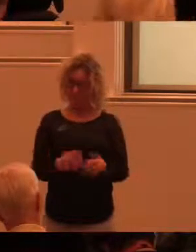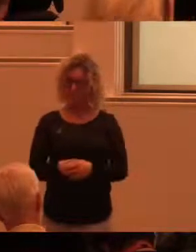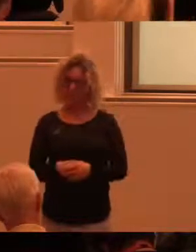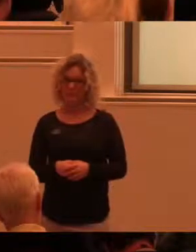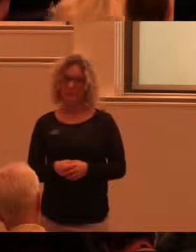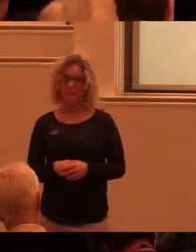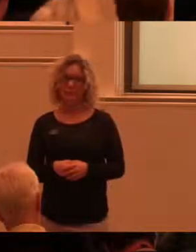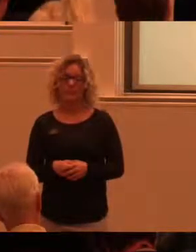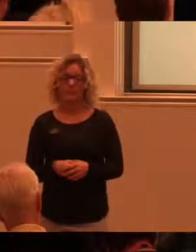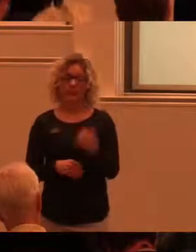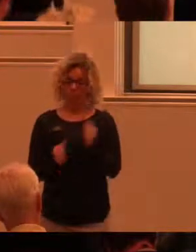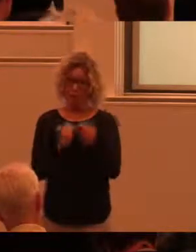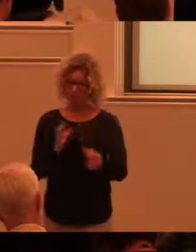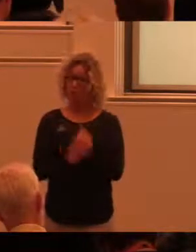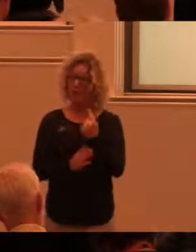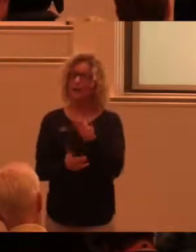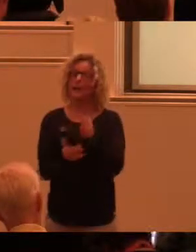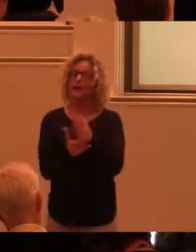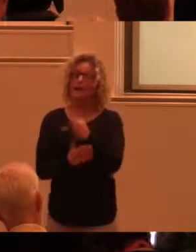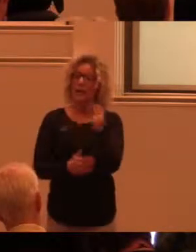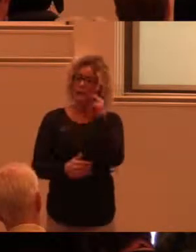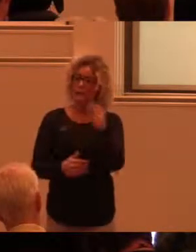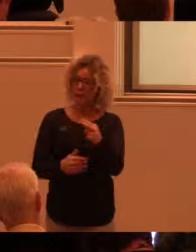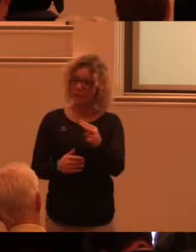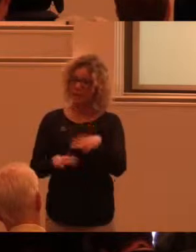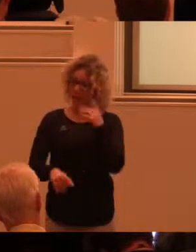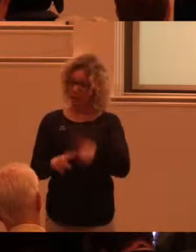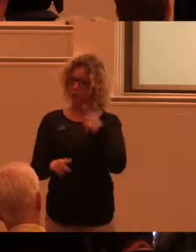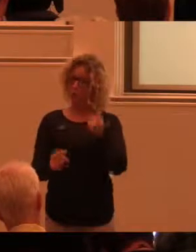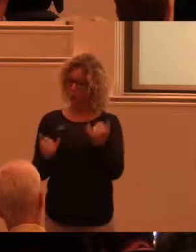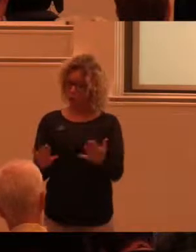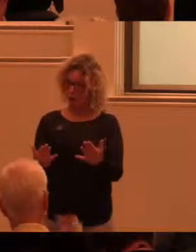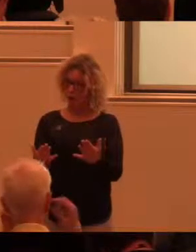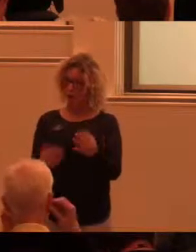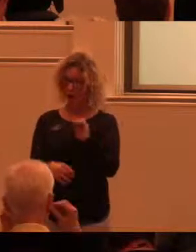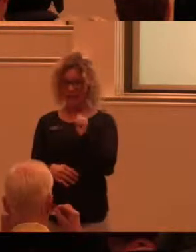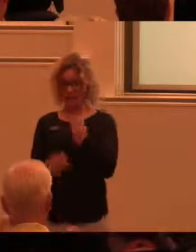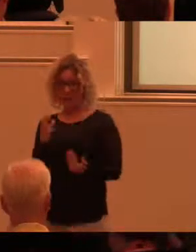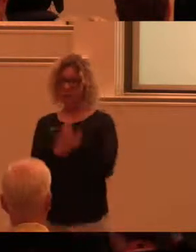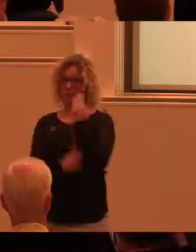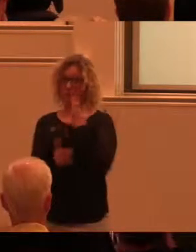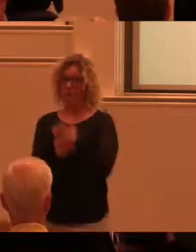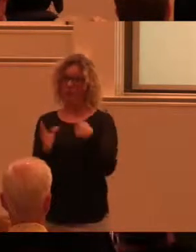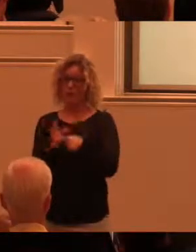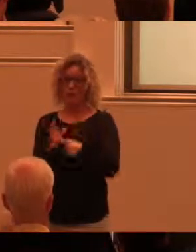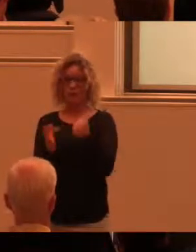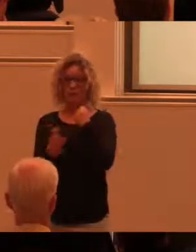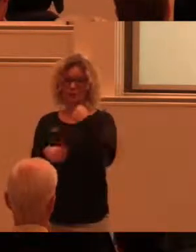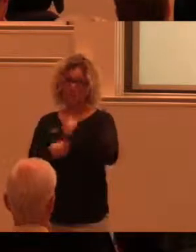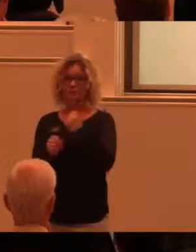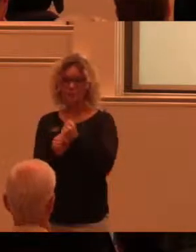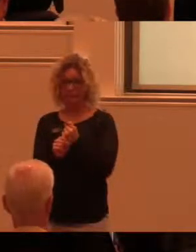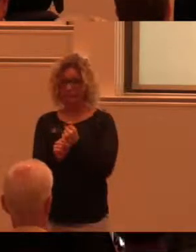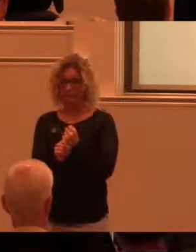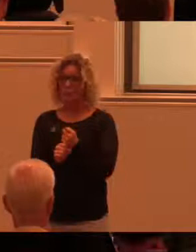de sakerna som har skett är ju att rättighetsperspektivet har blivit tydligare och tydligare. 1994 så kom det rättighetsdagstiftning. Den största diskussionen har